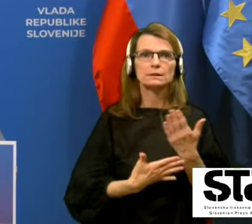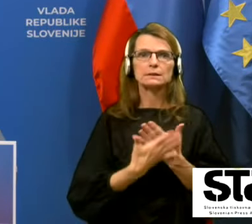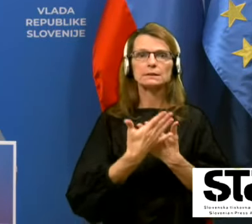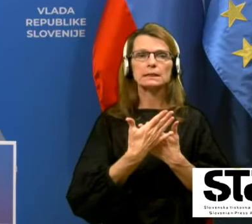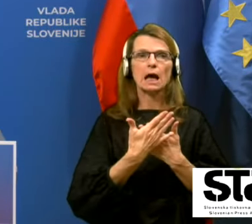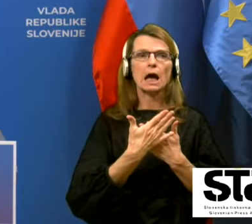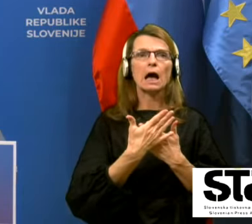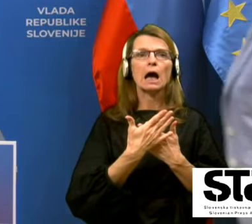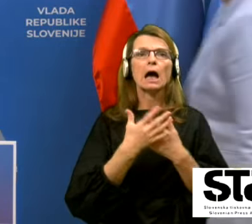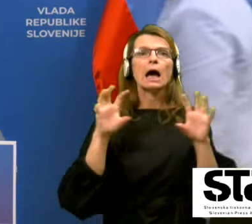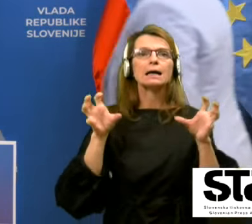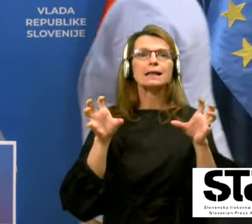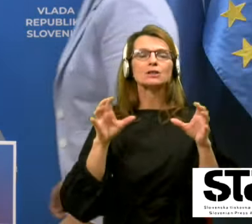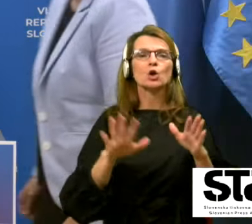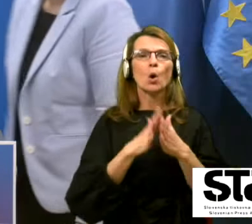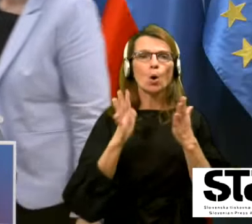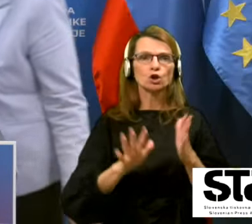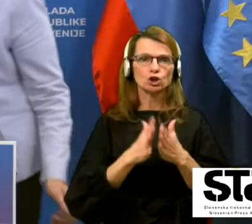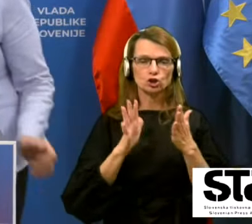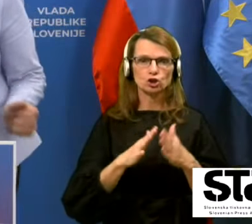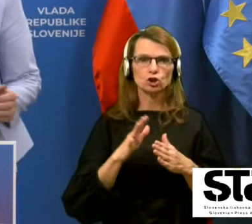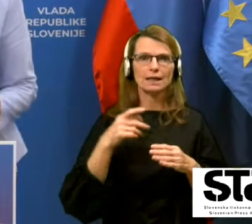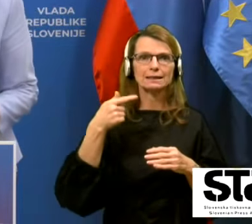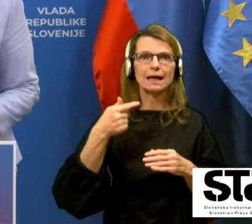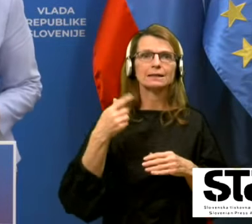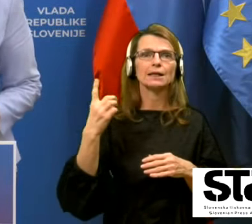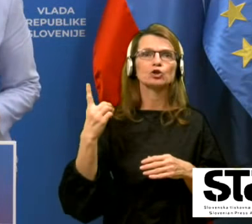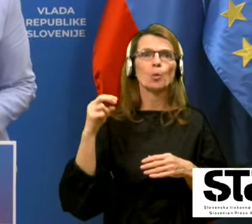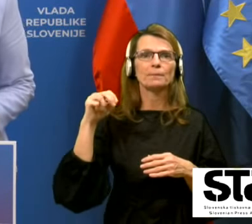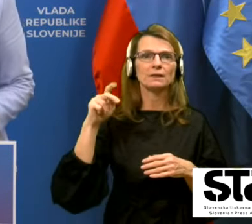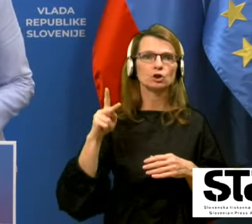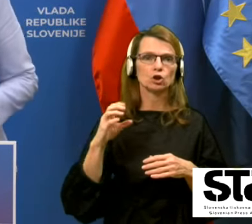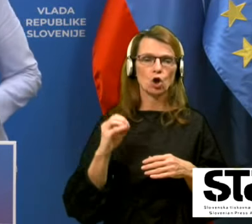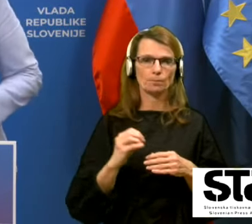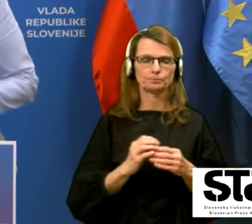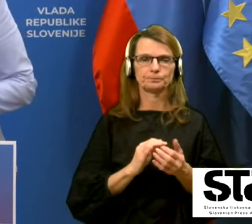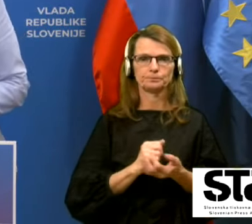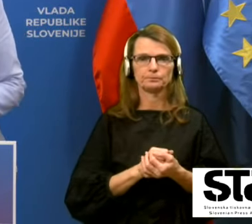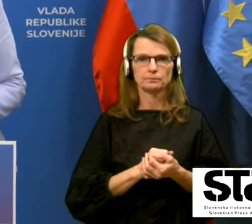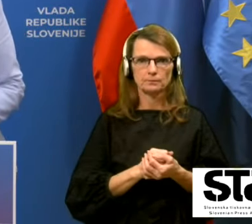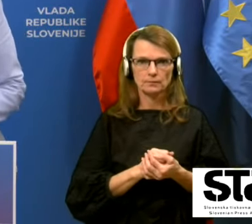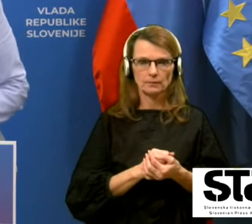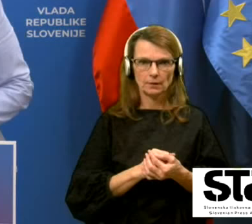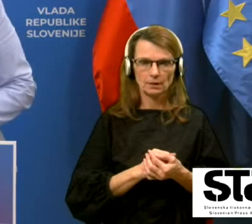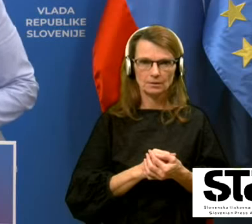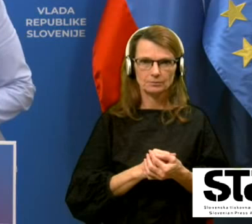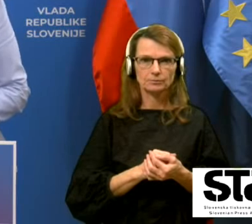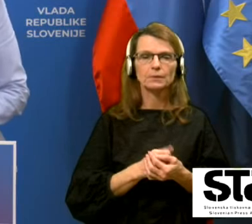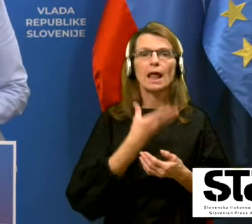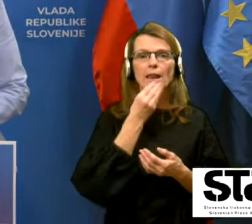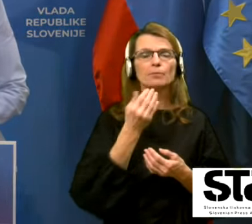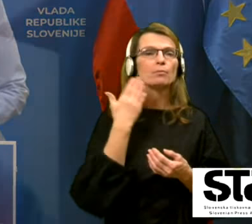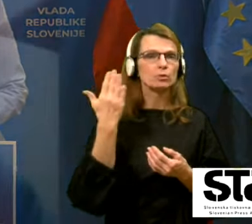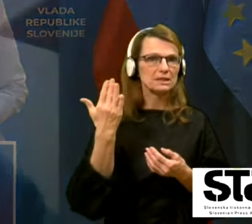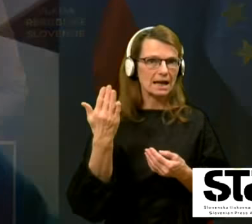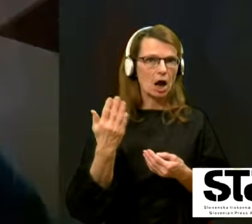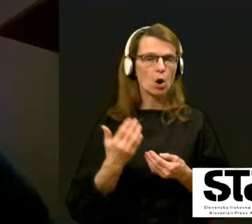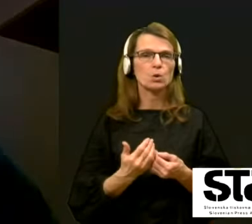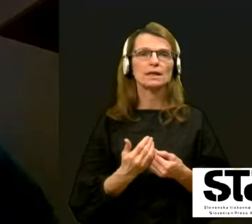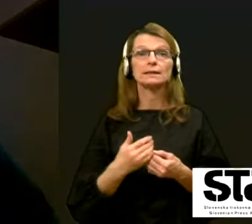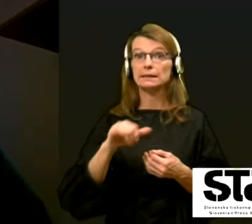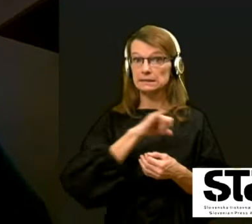radio Ognišče zastavila gospa Tanja Dominko. Izvolite, prosim. Ja, lepo pozdravljeni.